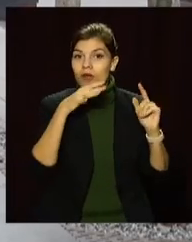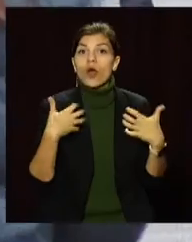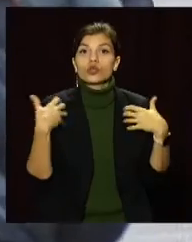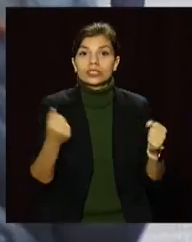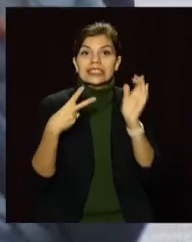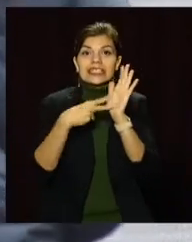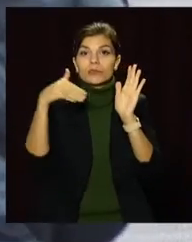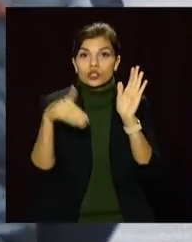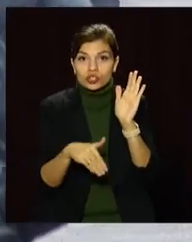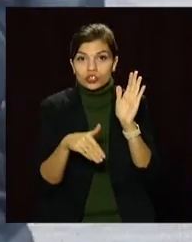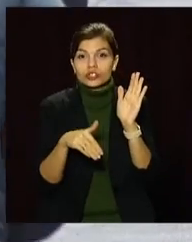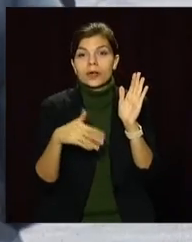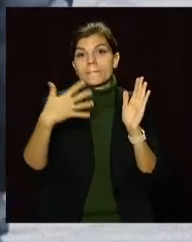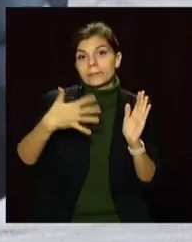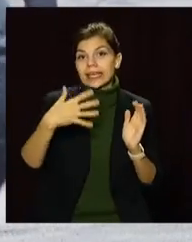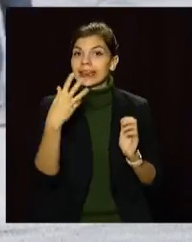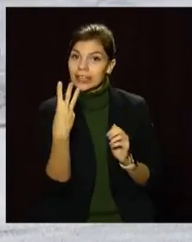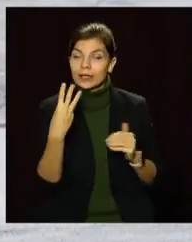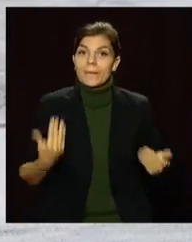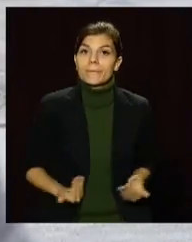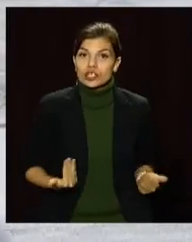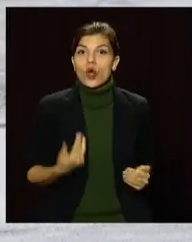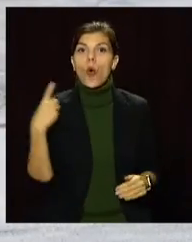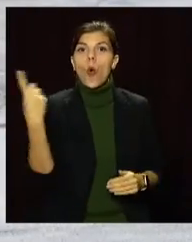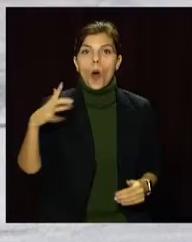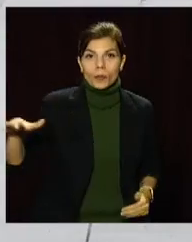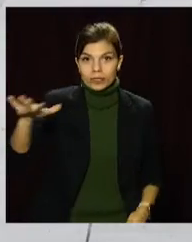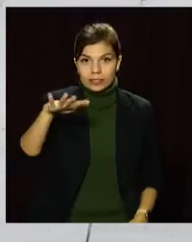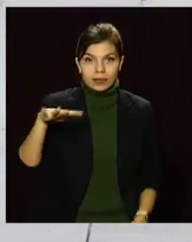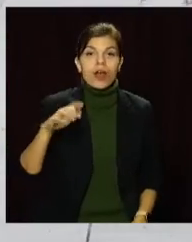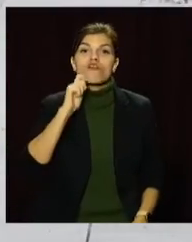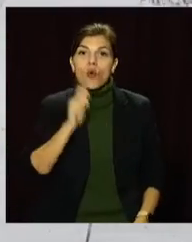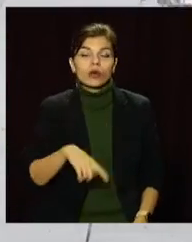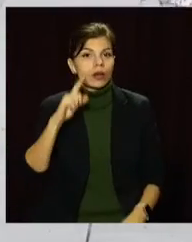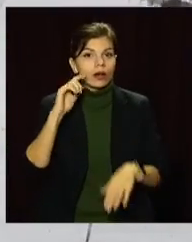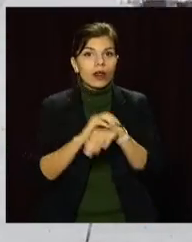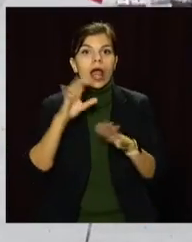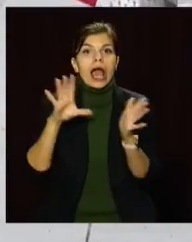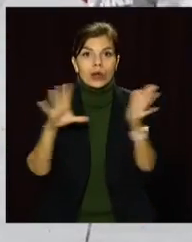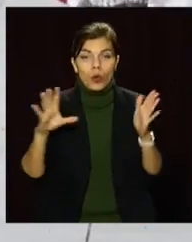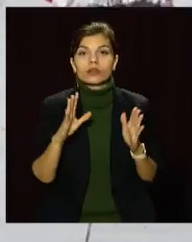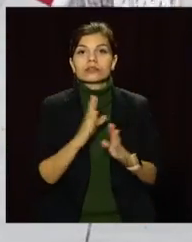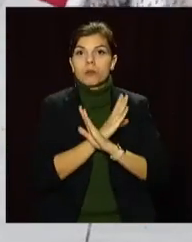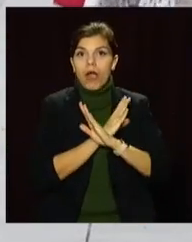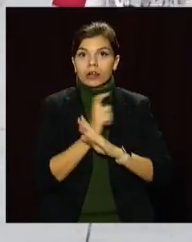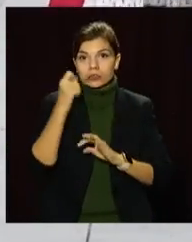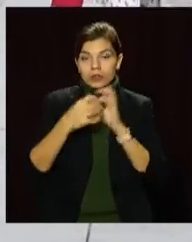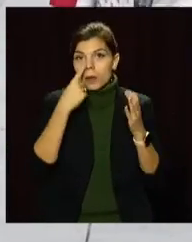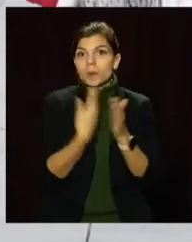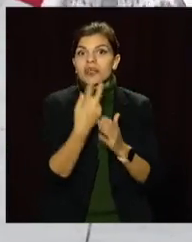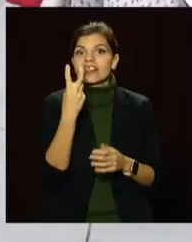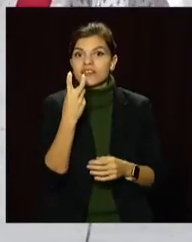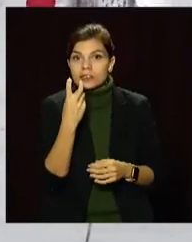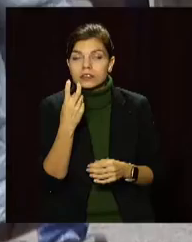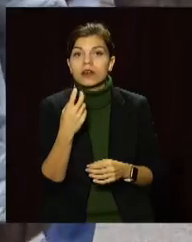7 тисяч 53 мешканці області. В Україні зафіксована рекордна кількість смертей за добу – понад 200.